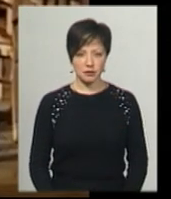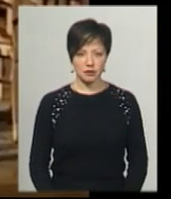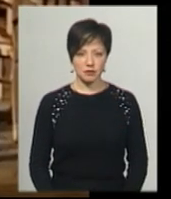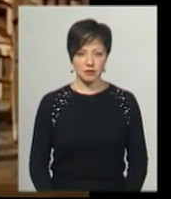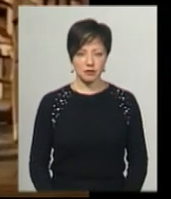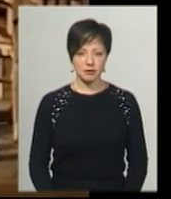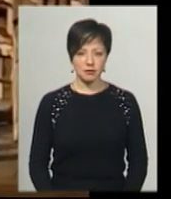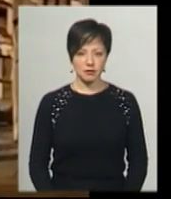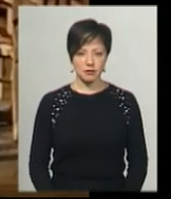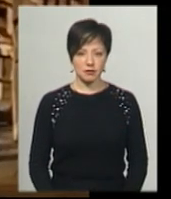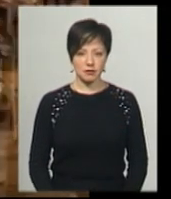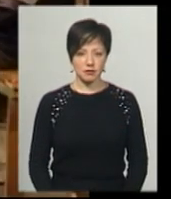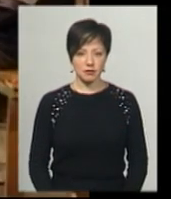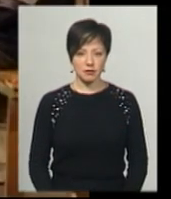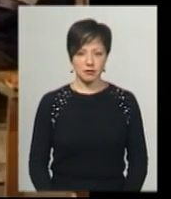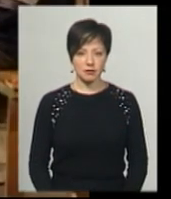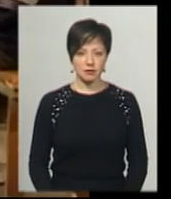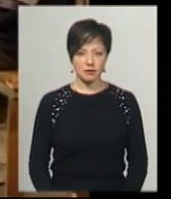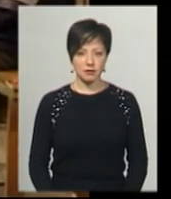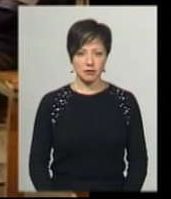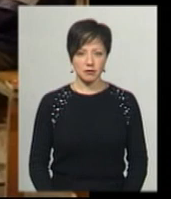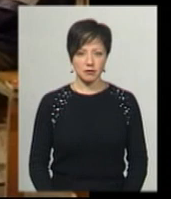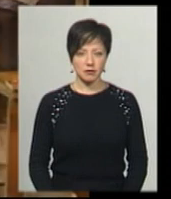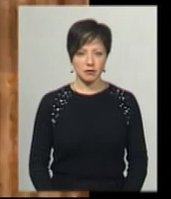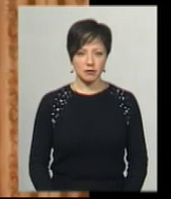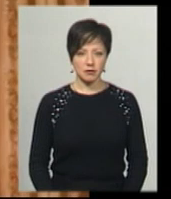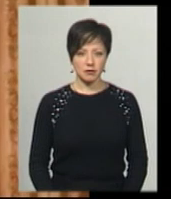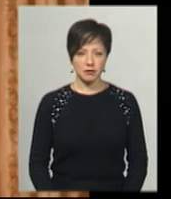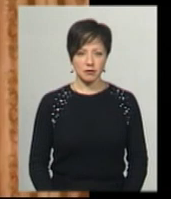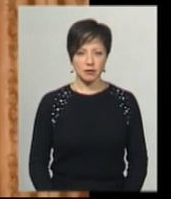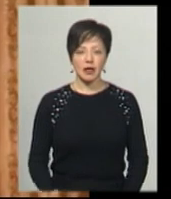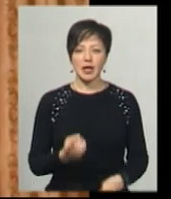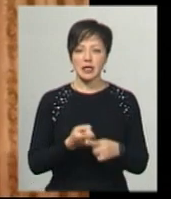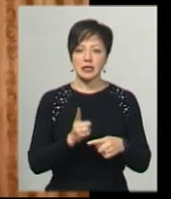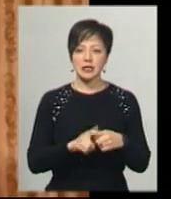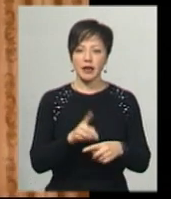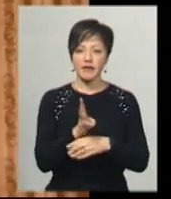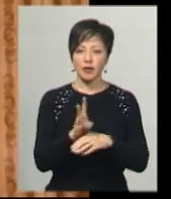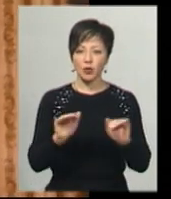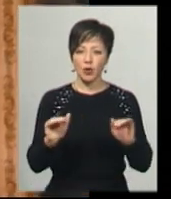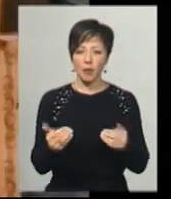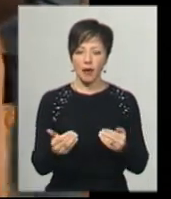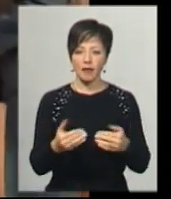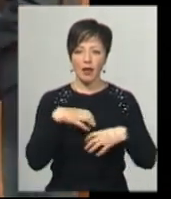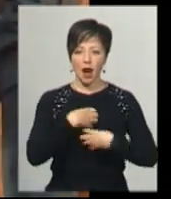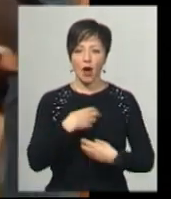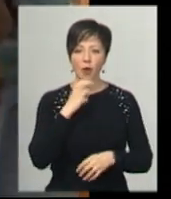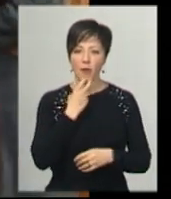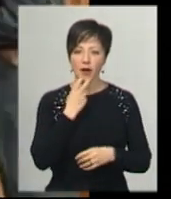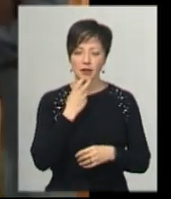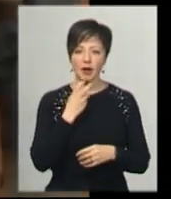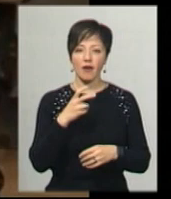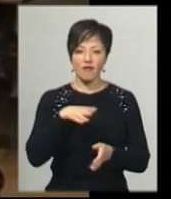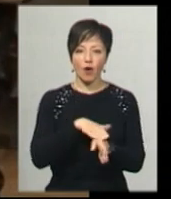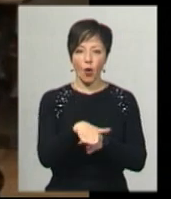І розвитись. А ми від кудового життя пранемо? Це – відеофрагмент трагікомедії в Англії від Івана. Микола